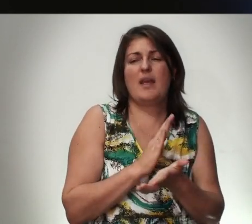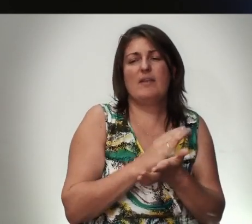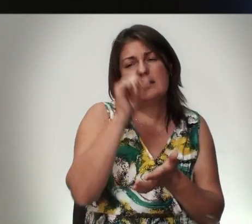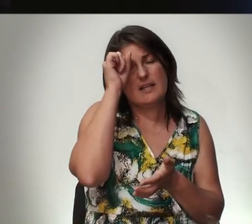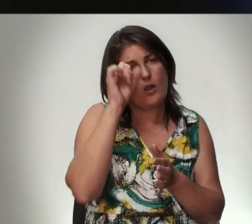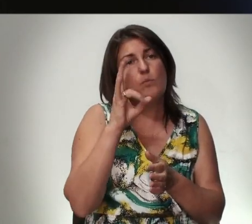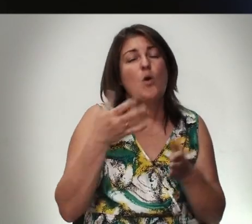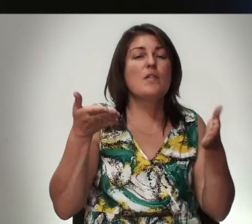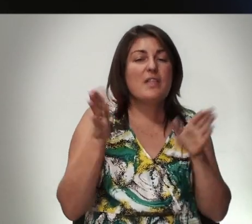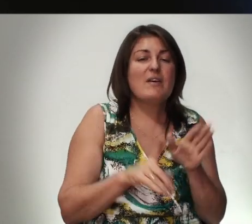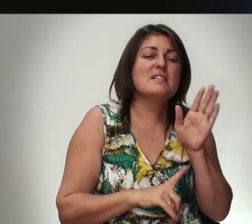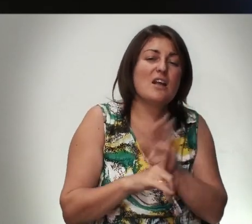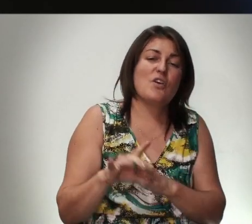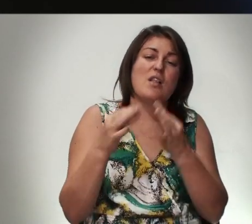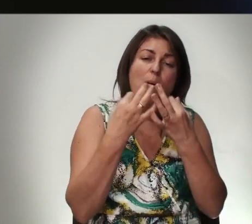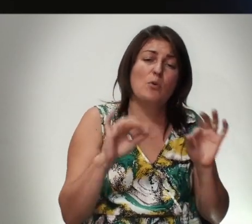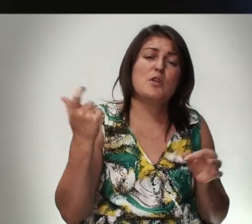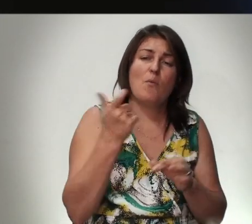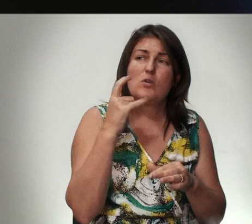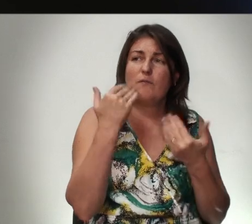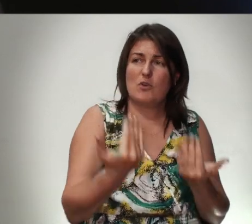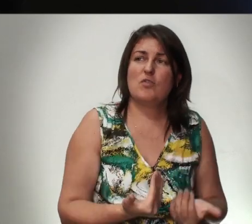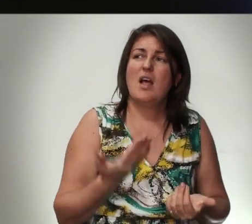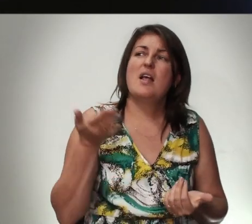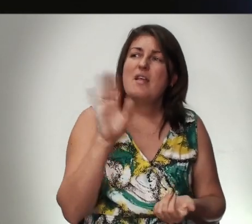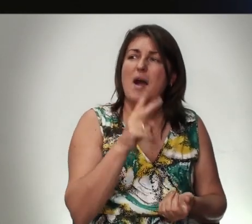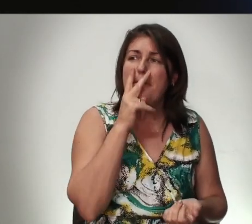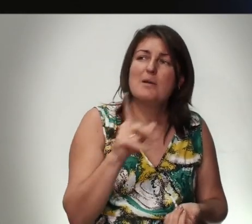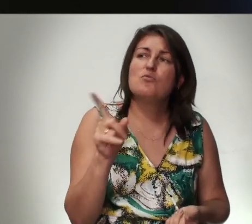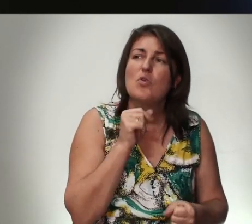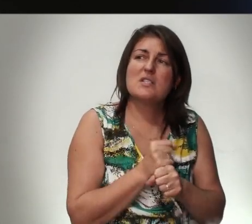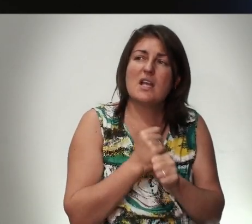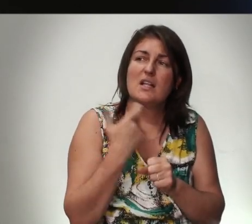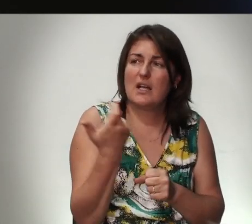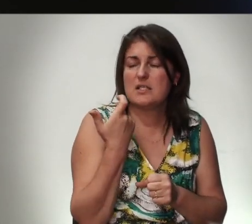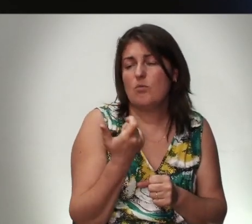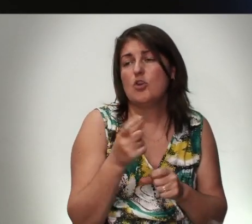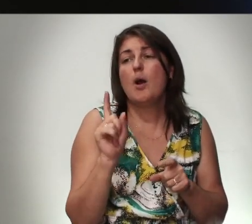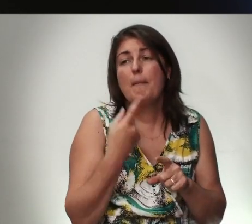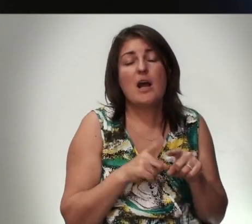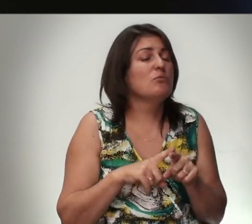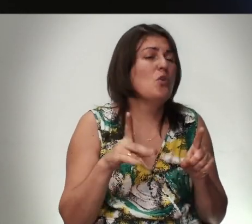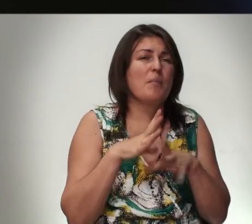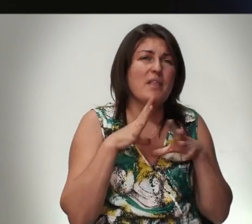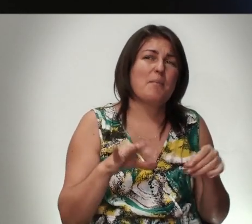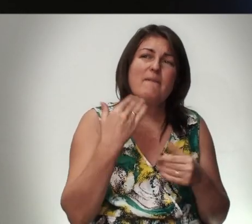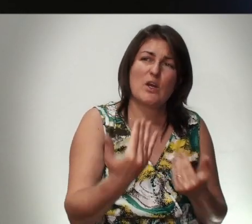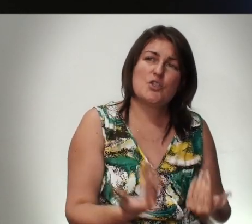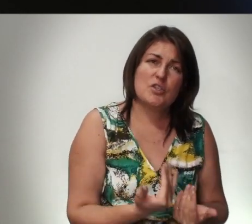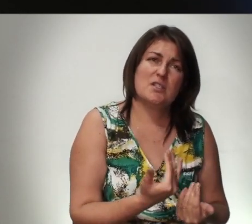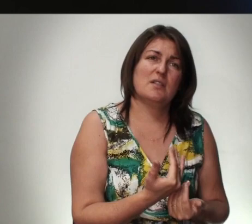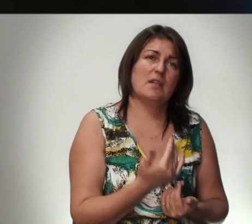Но Давай Сначала Пустим Господа В твоей Жизни Давай Посмотрим Что Сделает Господь Поэтому Что Было В твоей Жизни